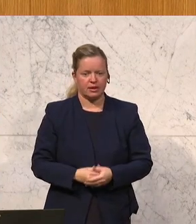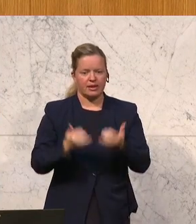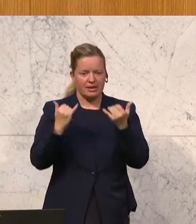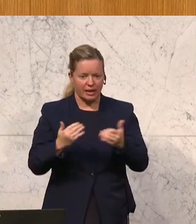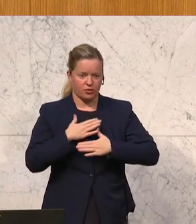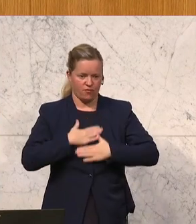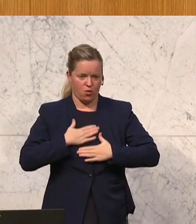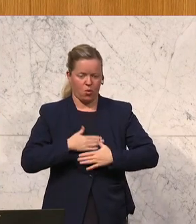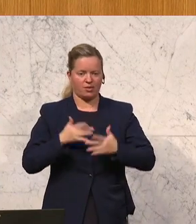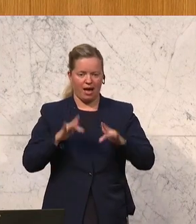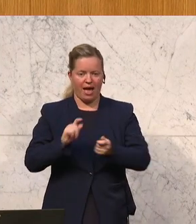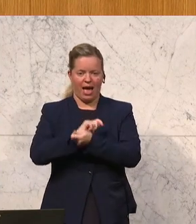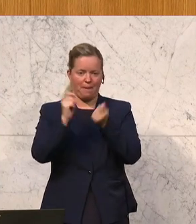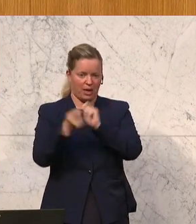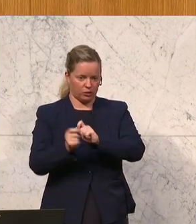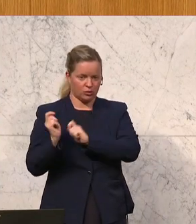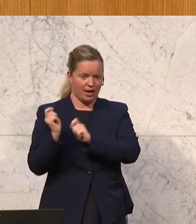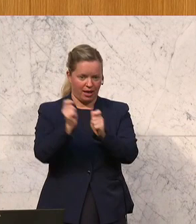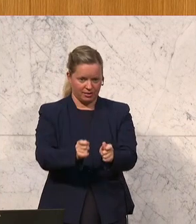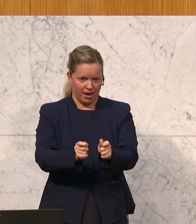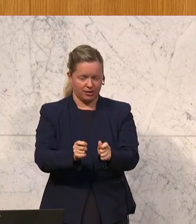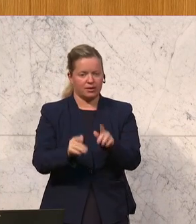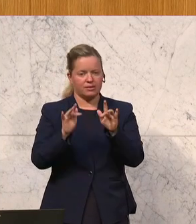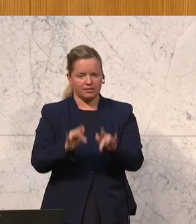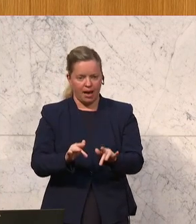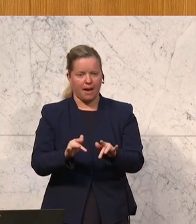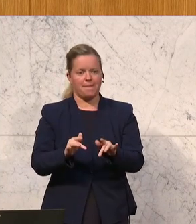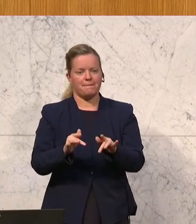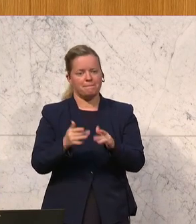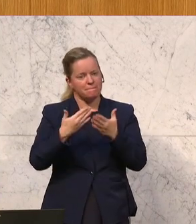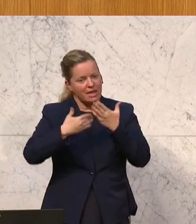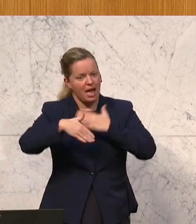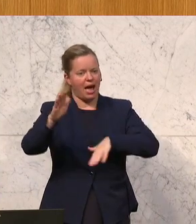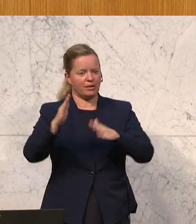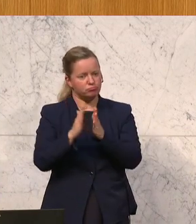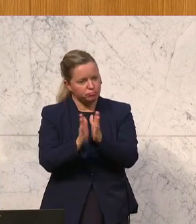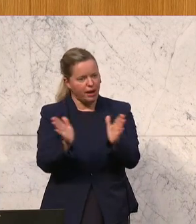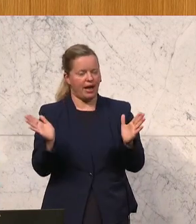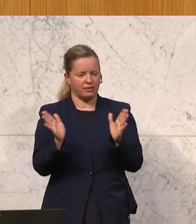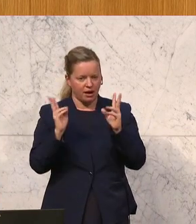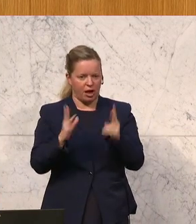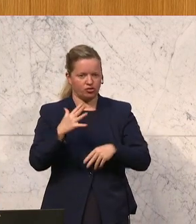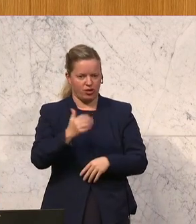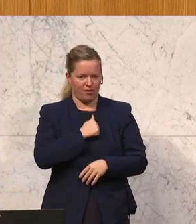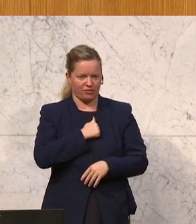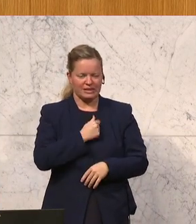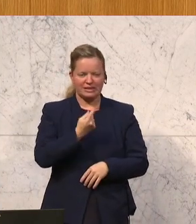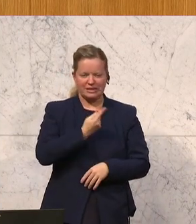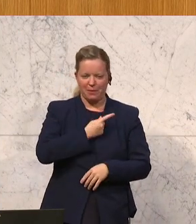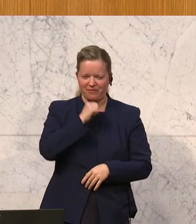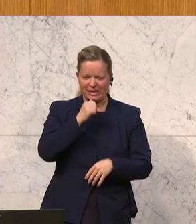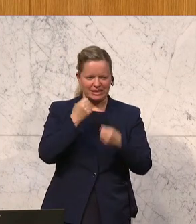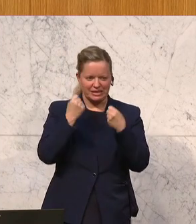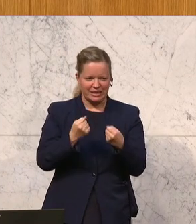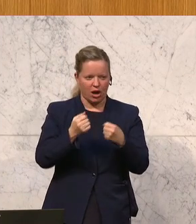Abänderungsantrag eine breite Mehrheit zustande bringen. Ich war zwar jetzt nicht ganz sicher bei der Kollegin